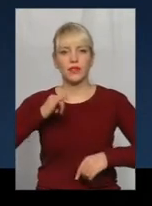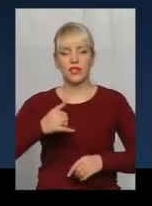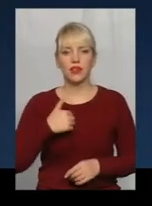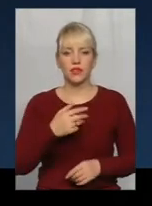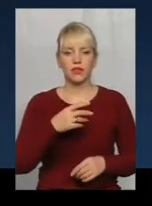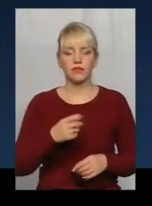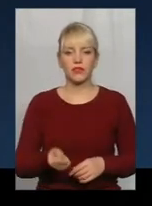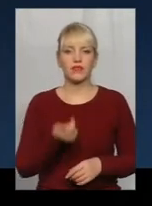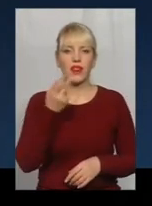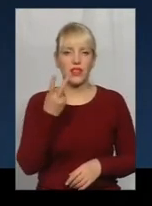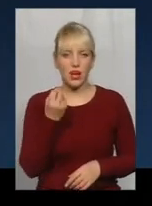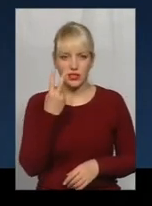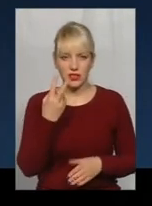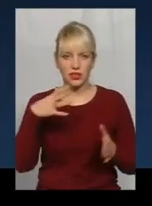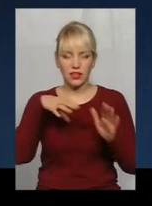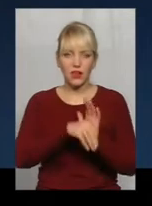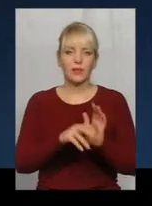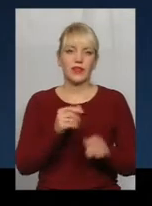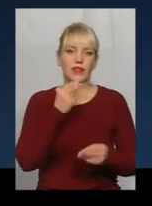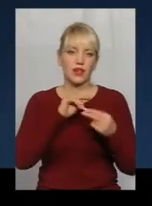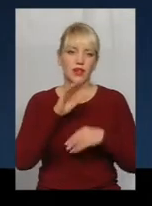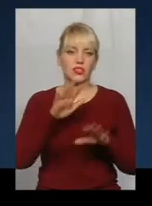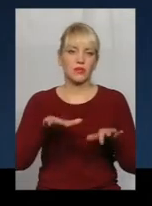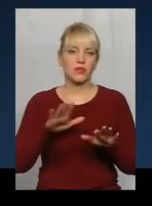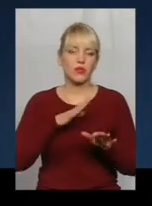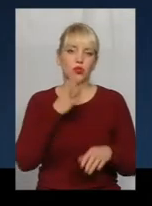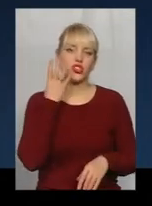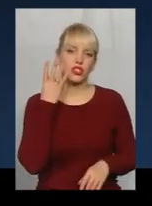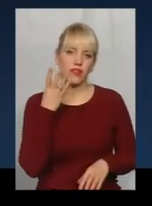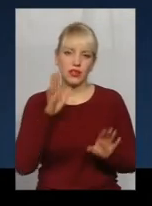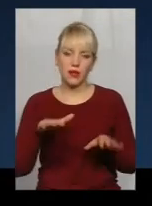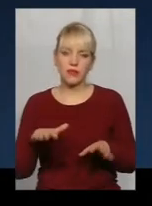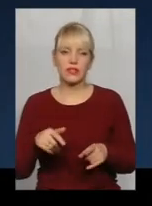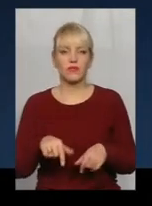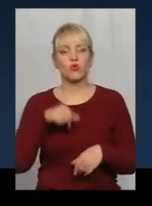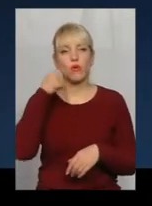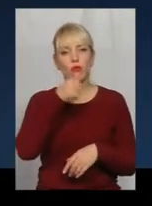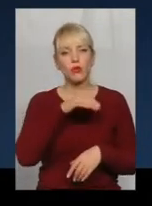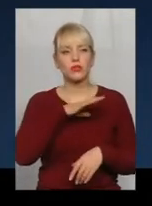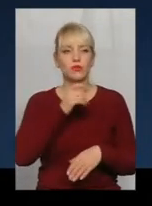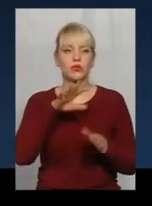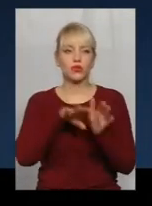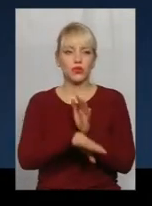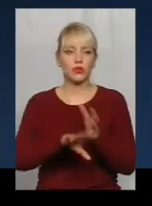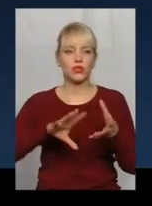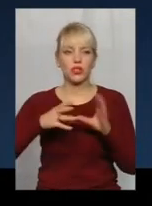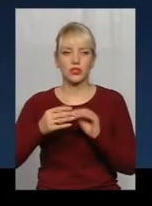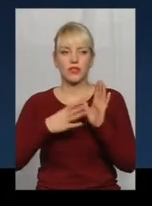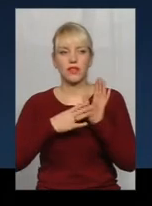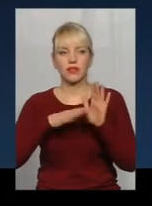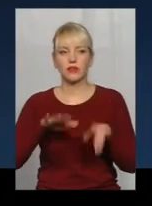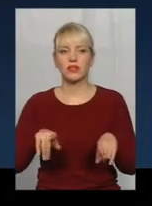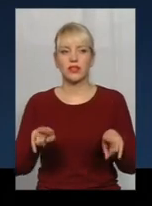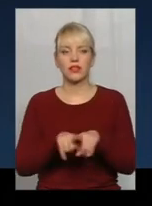-12, і найкраще місце було четверте місце. В цьому році трошки були хужі результати, дев'яте місце,